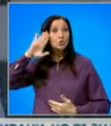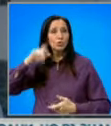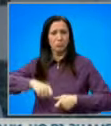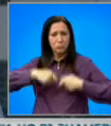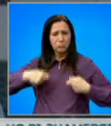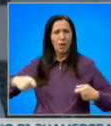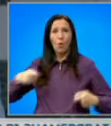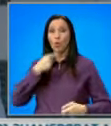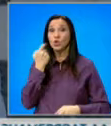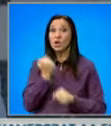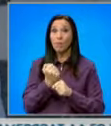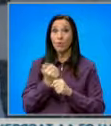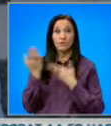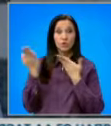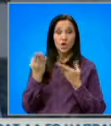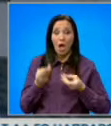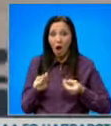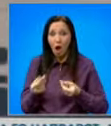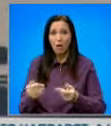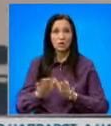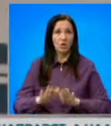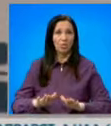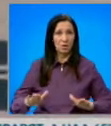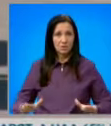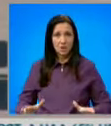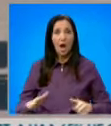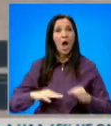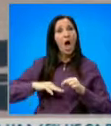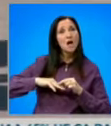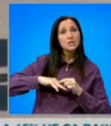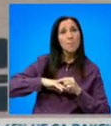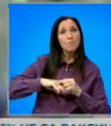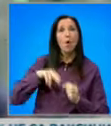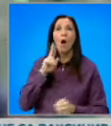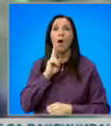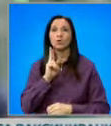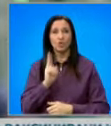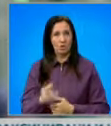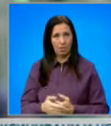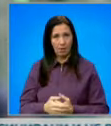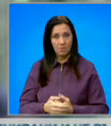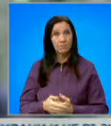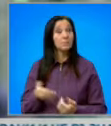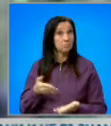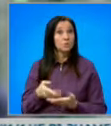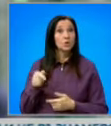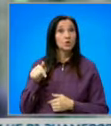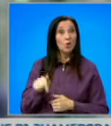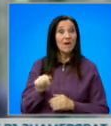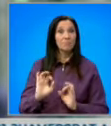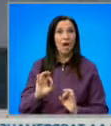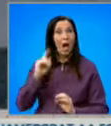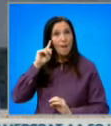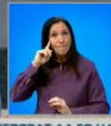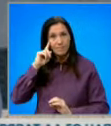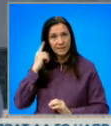дългогодишен работник в училището, грижи се за децата, съпругата му е учителка. Затова така смятам,